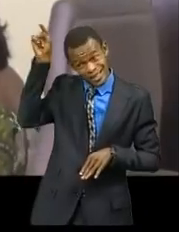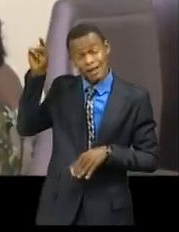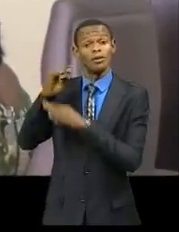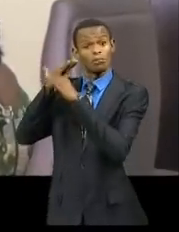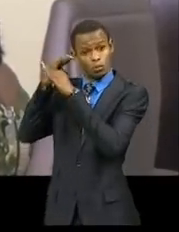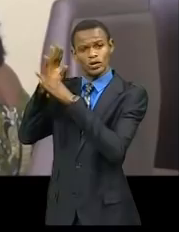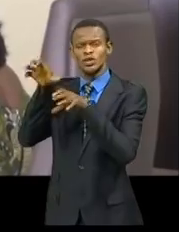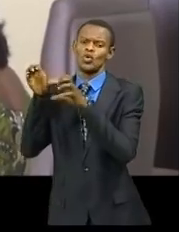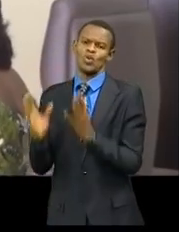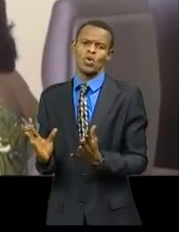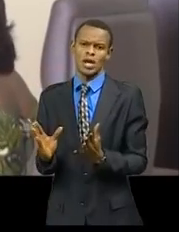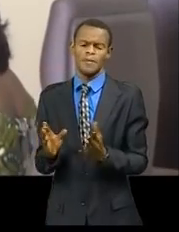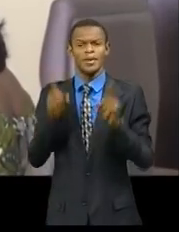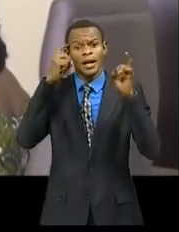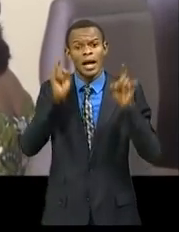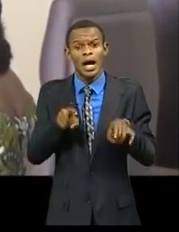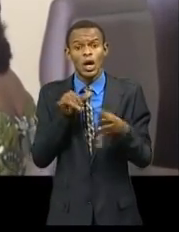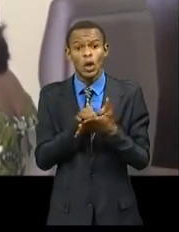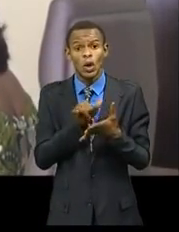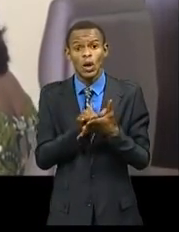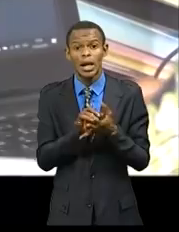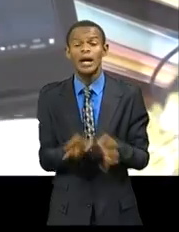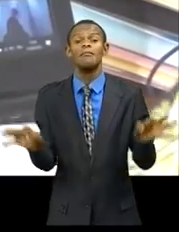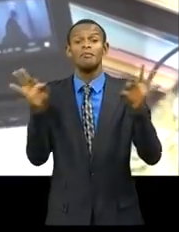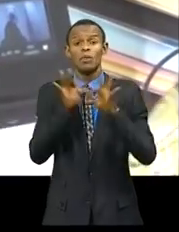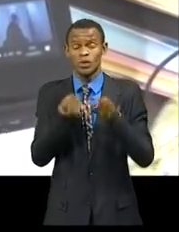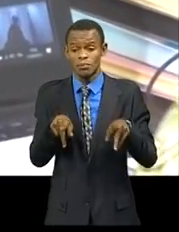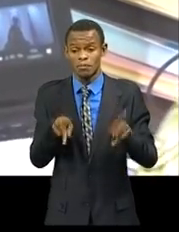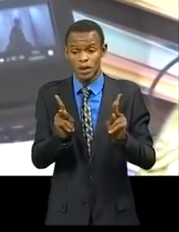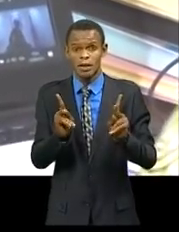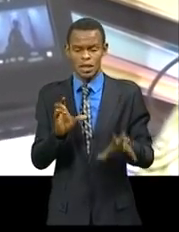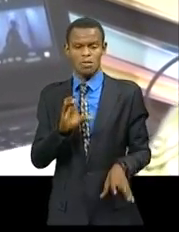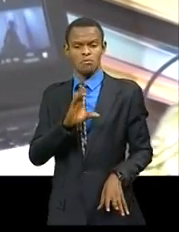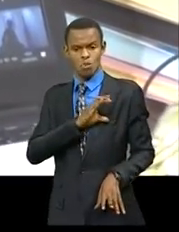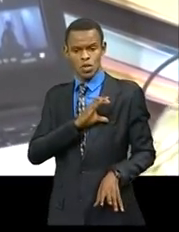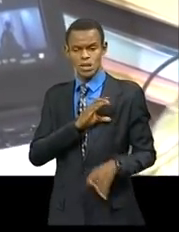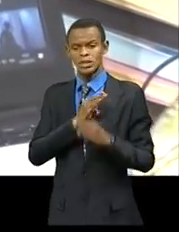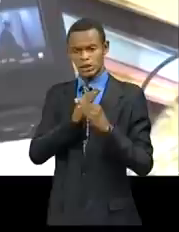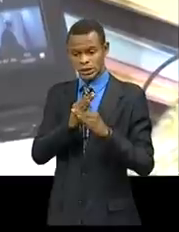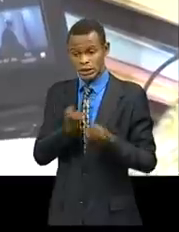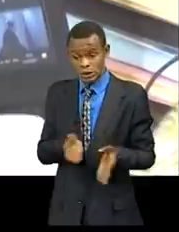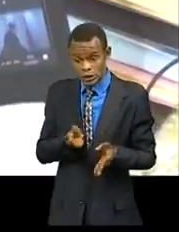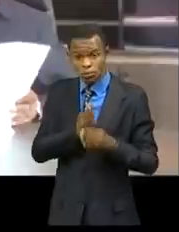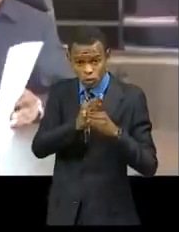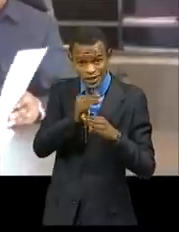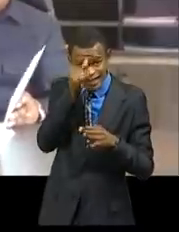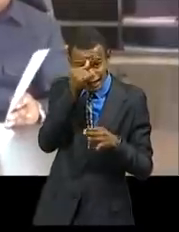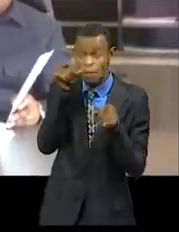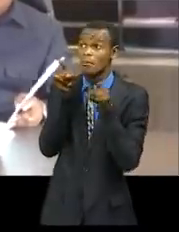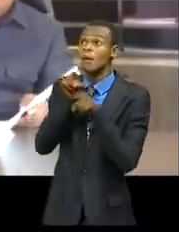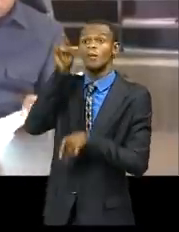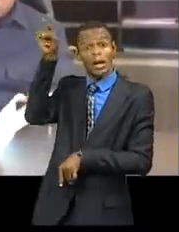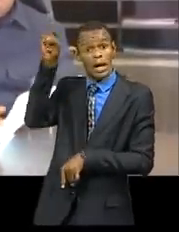portera aussi sur la collaboration entre les services de police et de sécurité des deux pays afin de prévenir